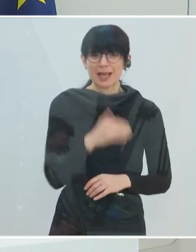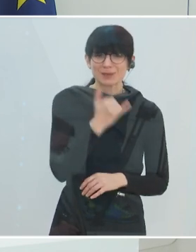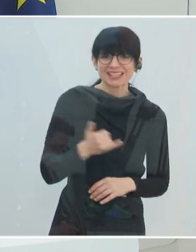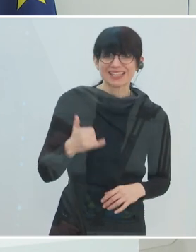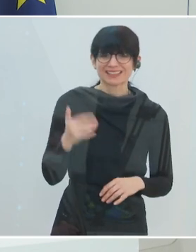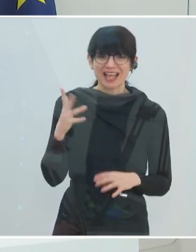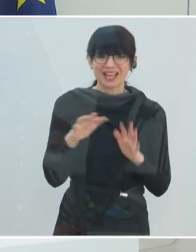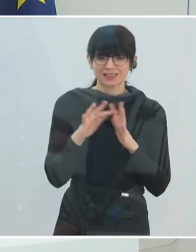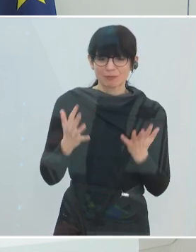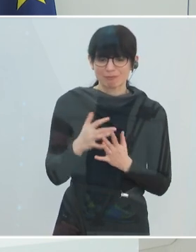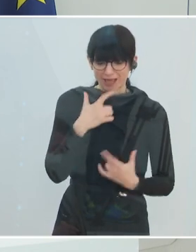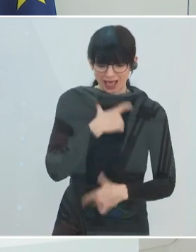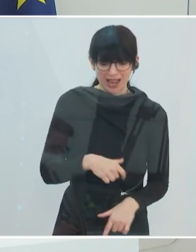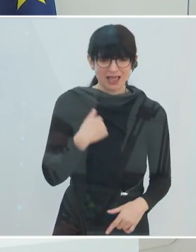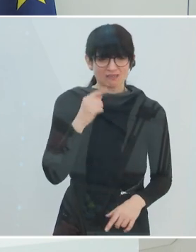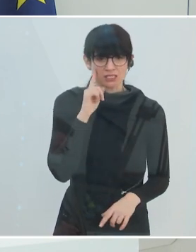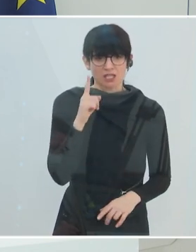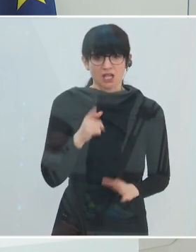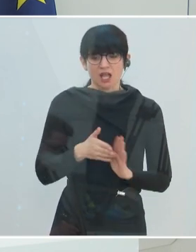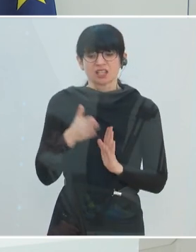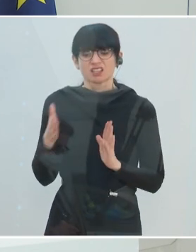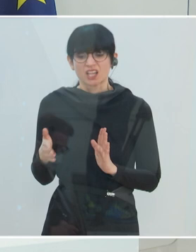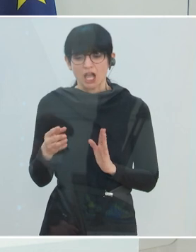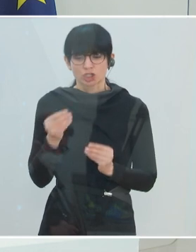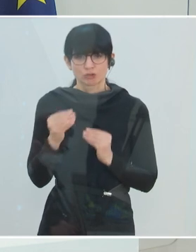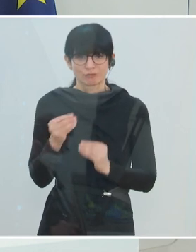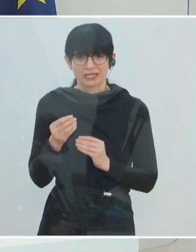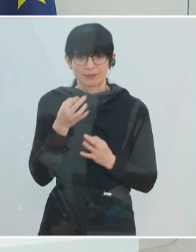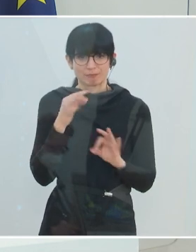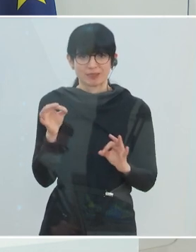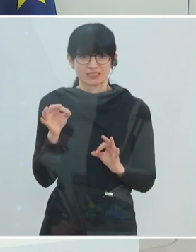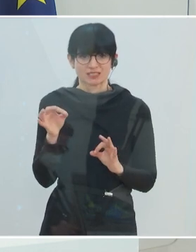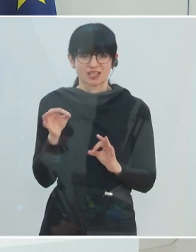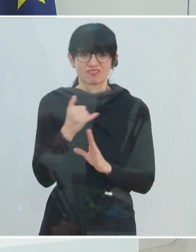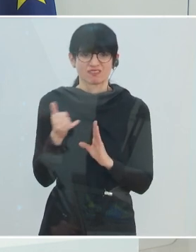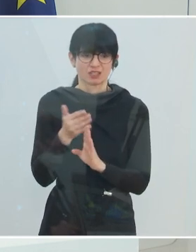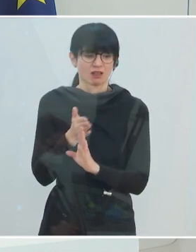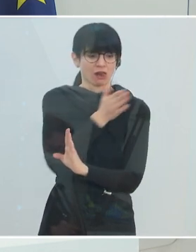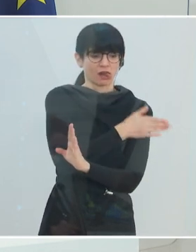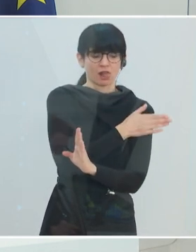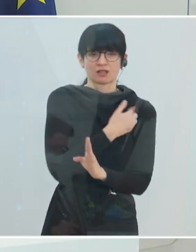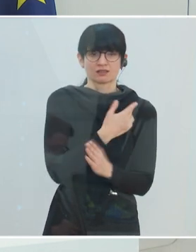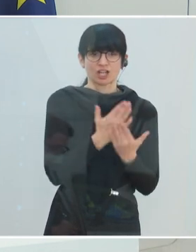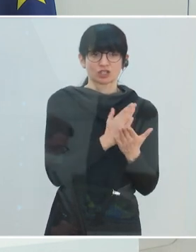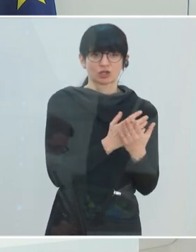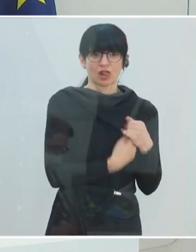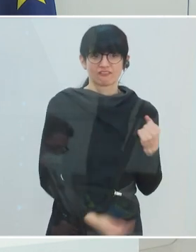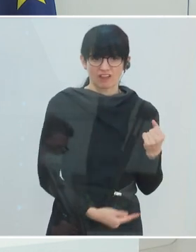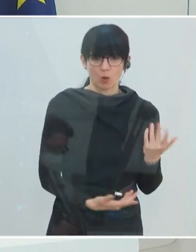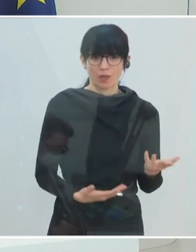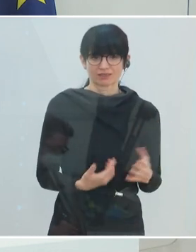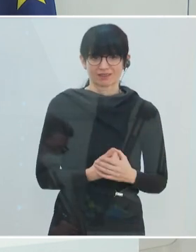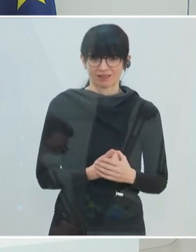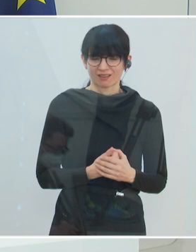weiß ganz genau, ein Nachspiel ist wesentlich besser, als die Partie zu verlieren. Und dann können wir eben diese